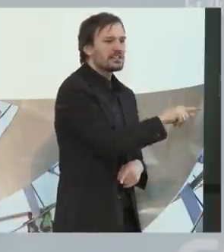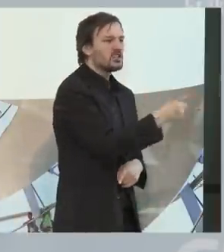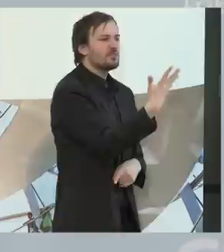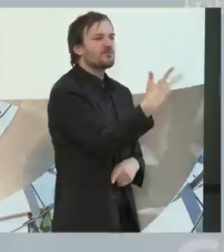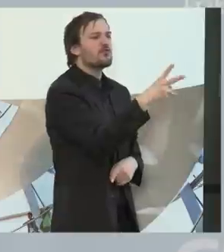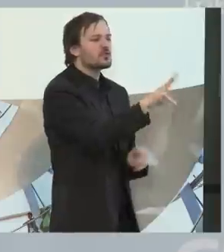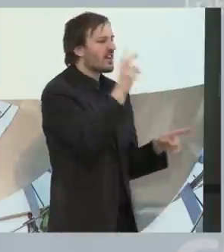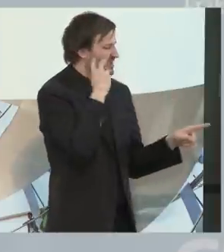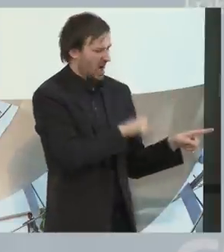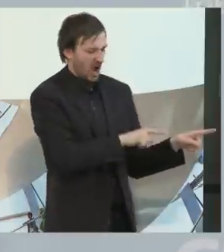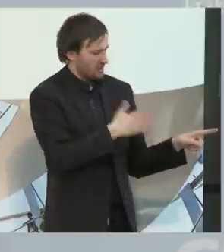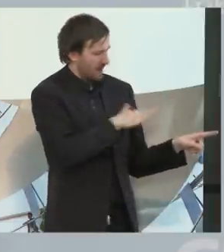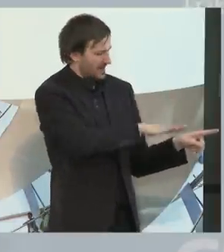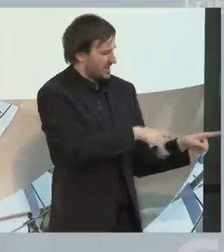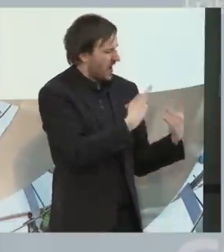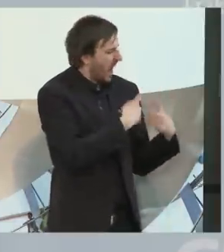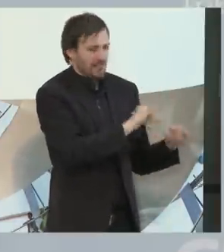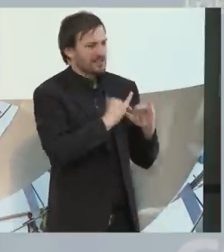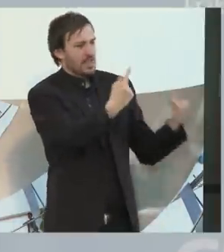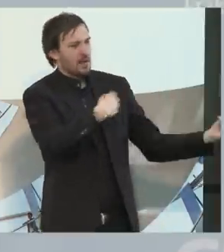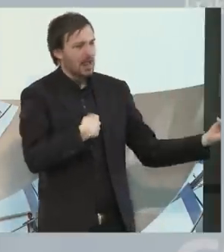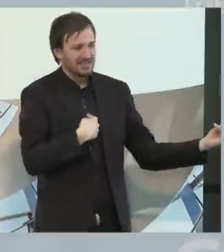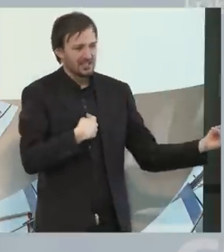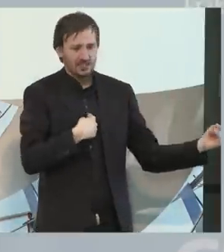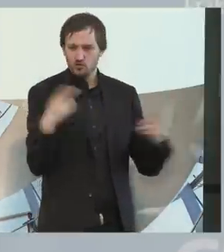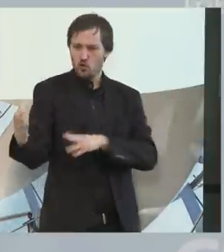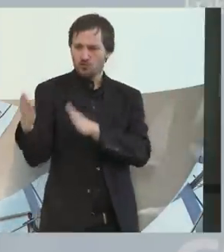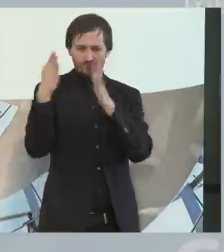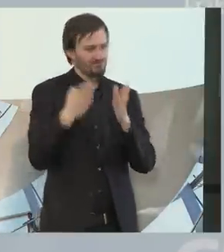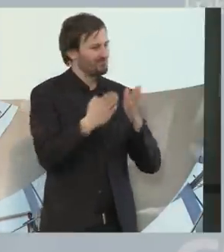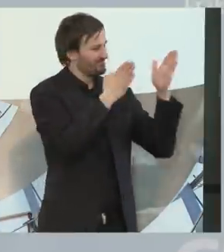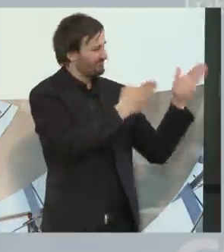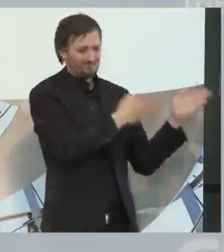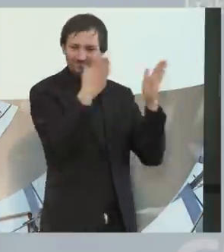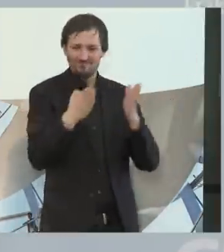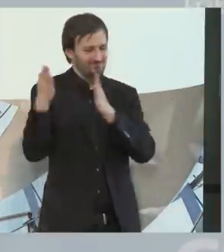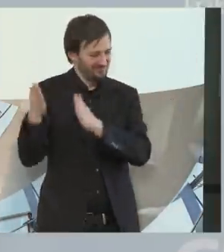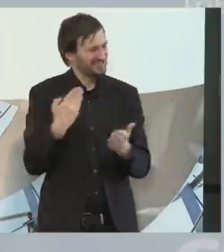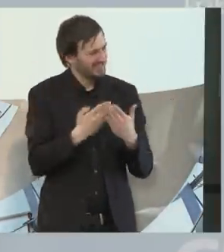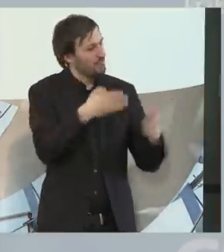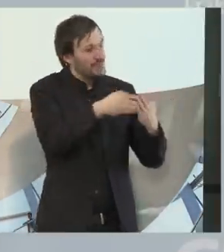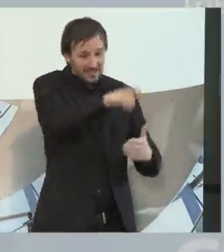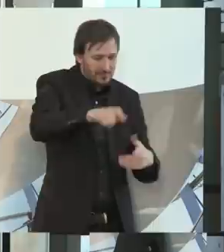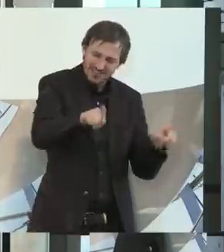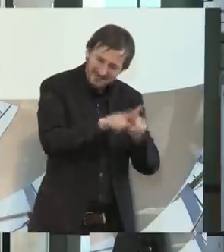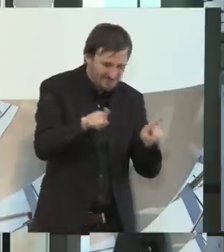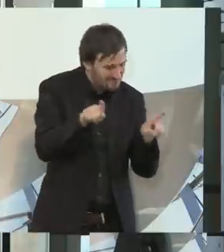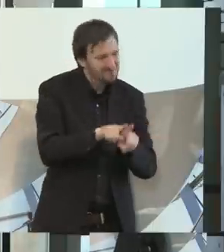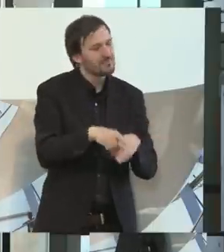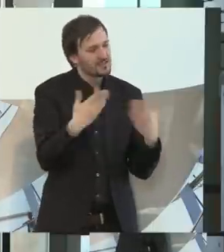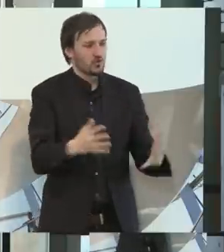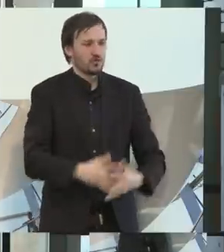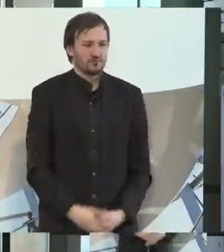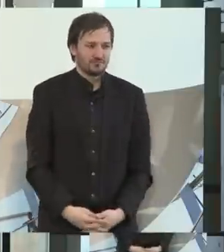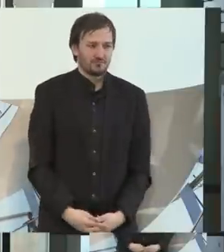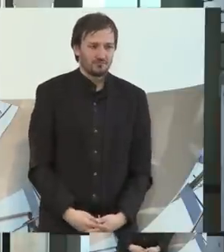anders wie ich und meine Frau. Das ist, finde ich, auch normal. Und das wird auch bei behinderten Menschen auch ein bisschen so sein. Vielen